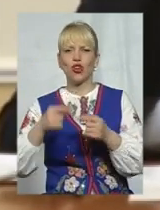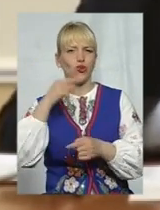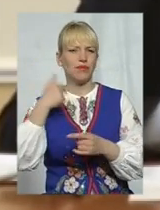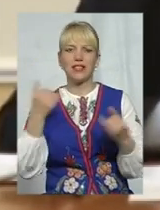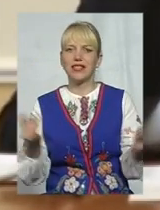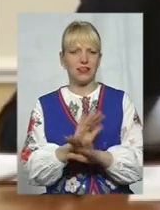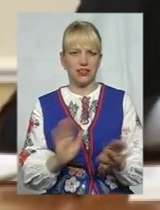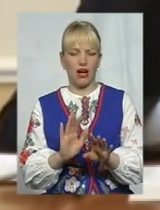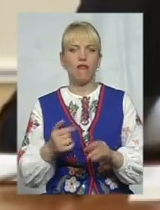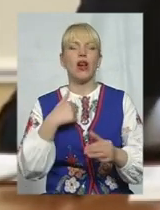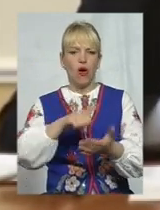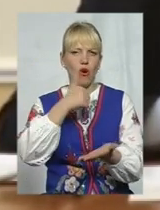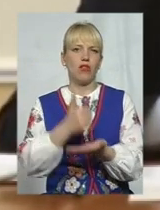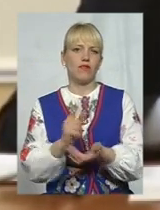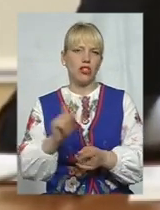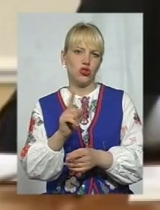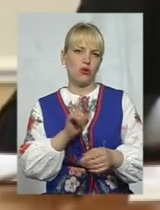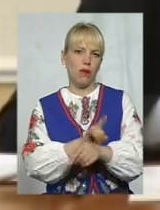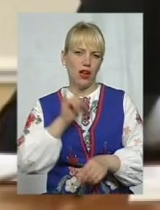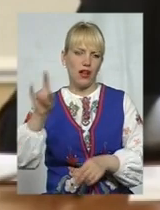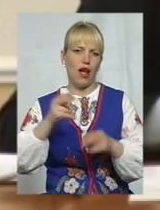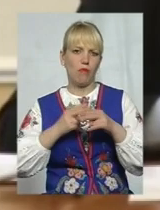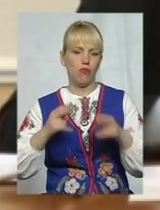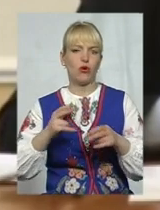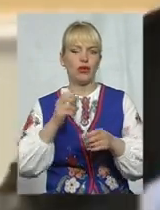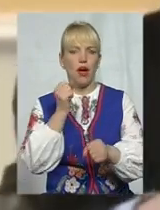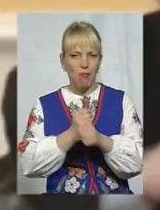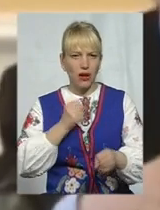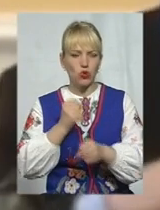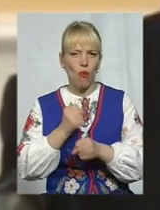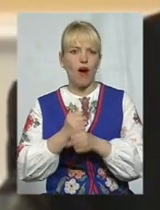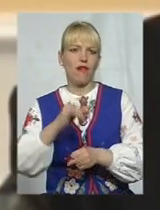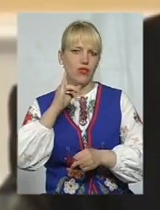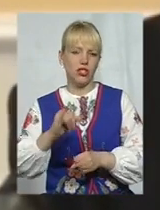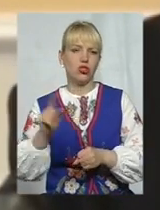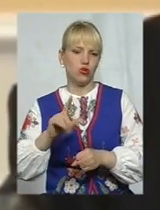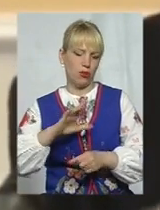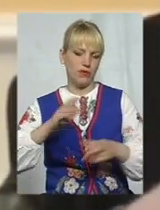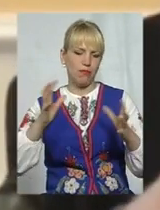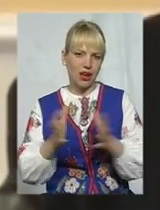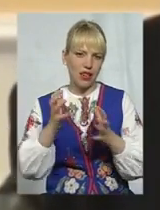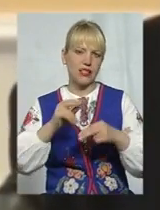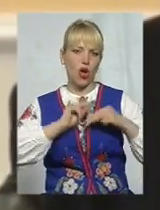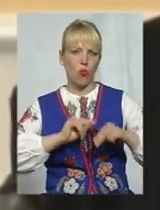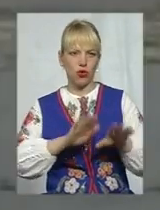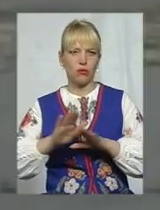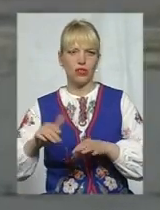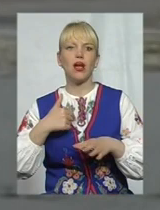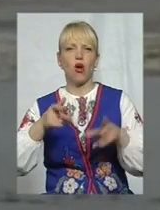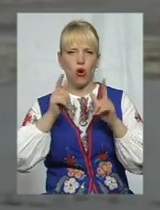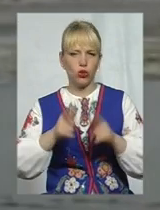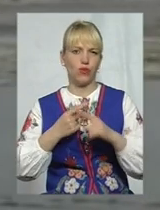Нас повинно цікавити, що аеропорт повинен працювати, збережені робочі місця. Ми готові на таку співпрацю йти, якщо прийде інвестор.